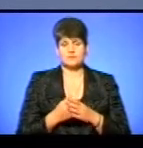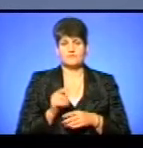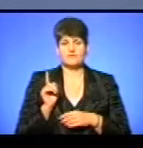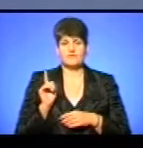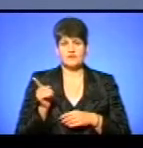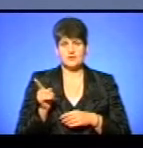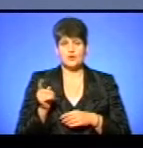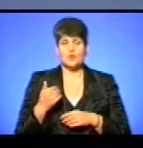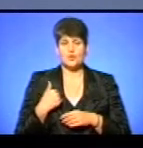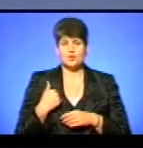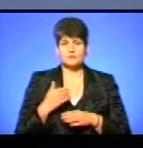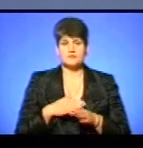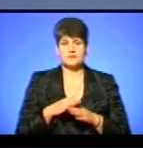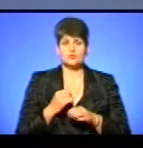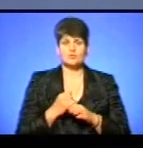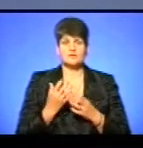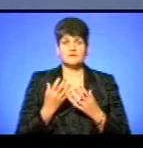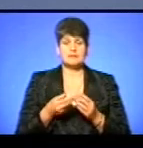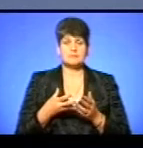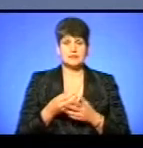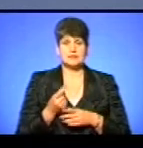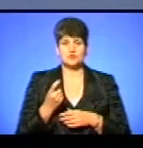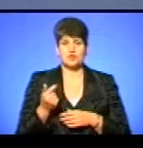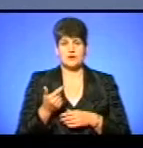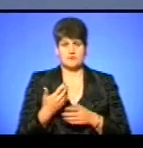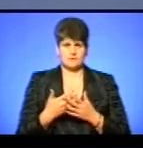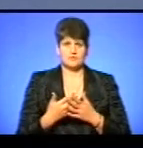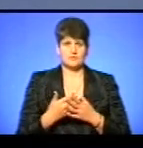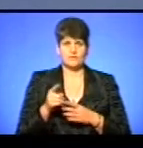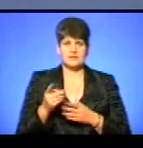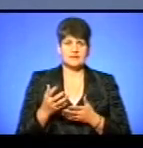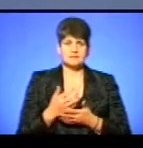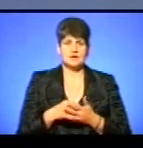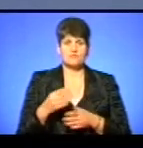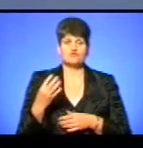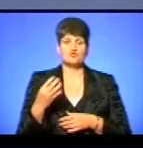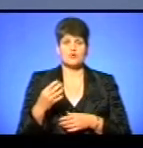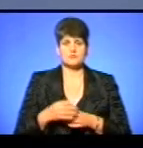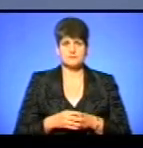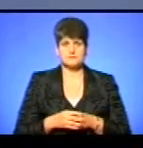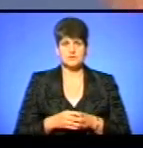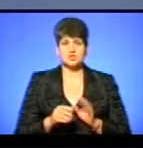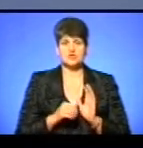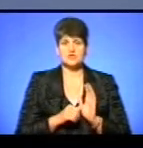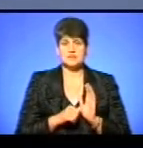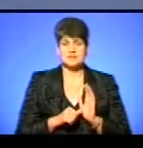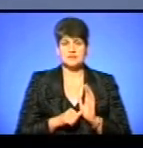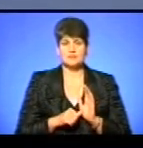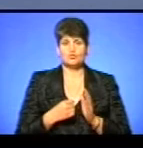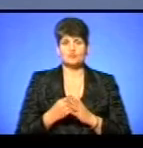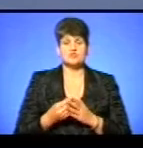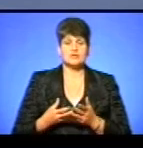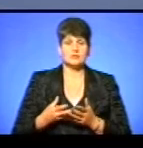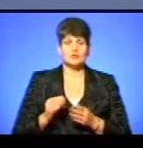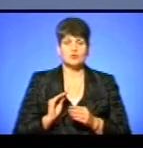хоче, щоб за виконану роботу в день йому платили 100 гривень. Умовно, він назбирав 40. 60 йому бюджет доплачує.